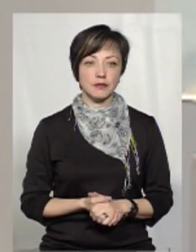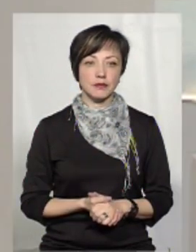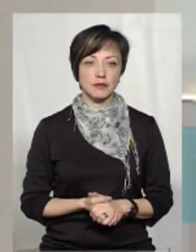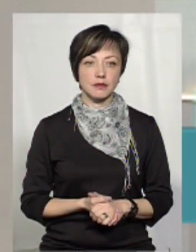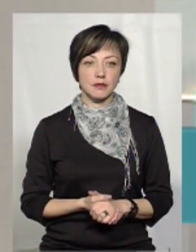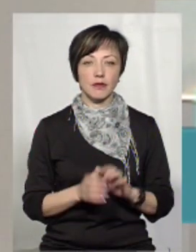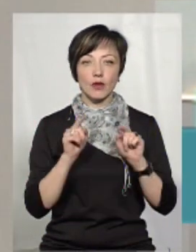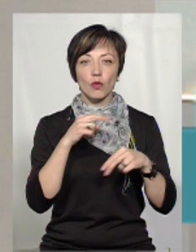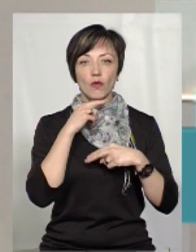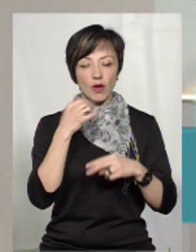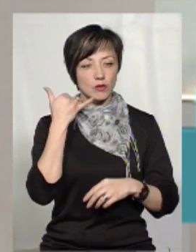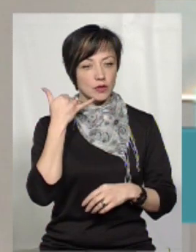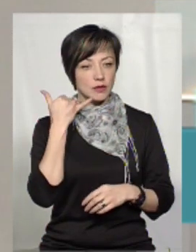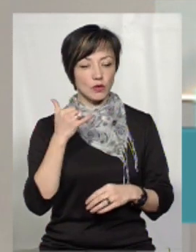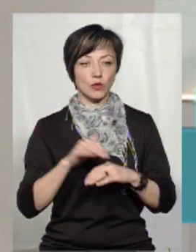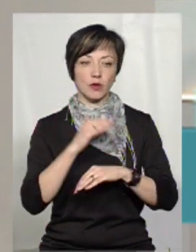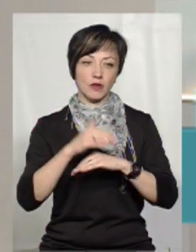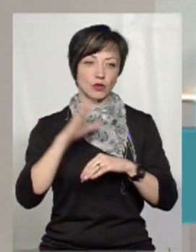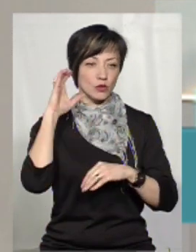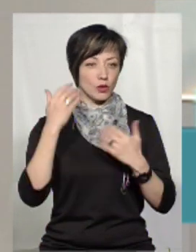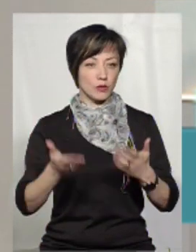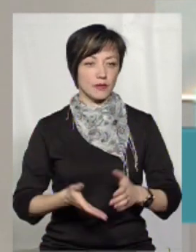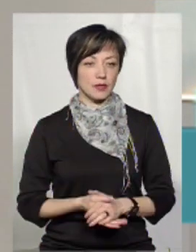увагу глядачеві. Добрий вечір, слухаємо вас.